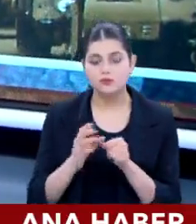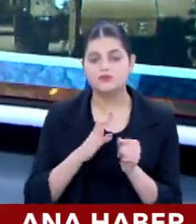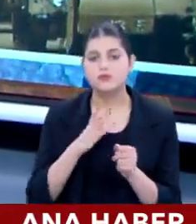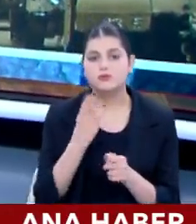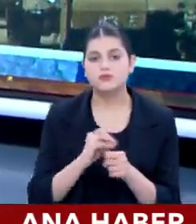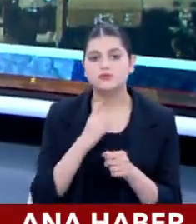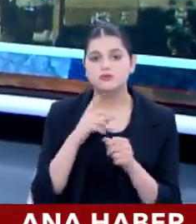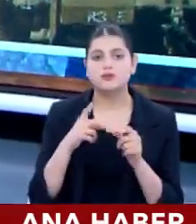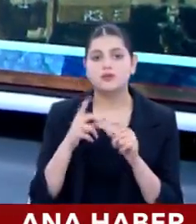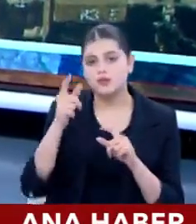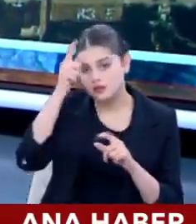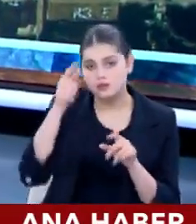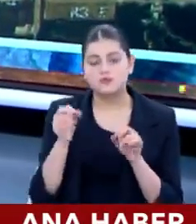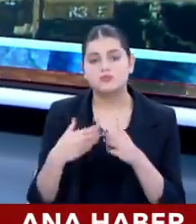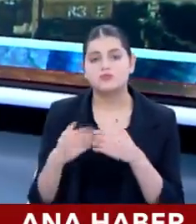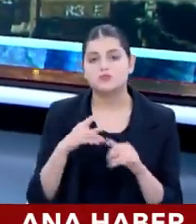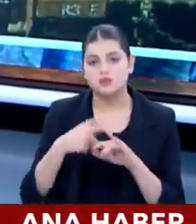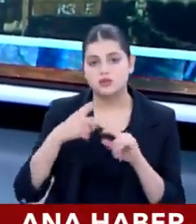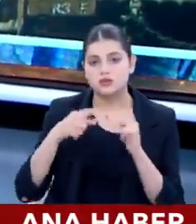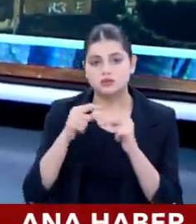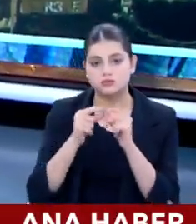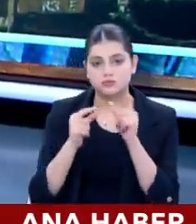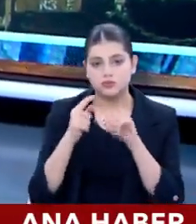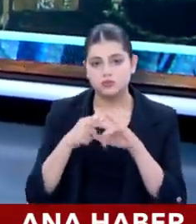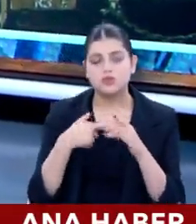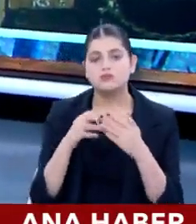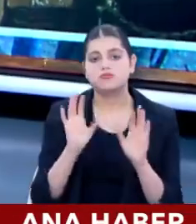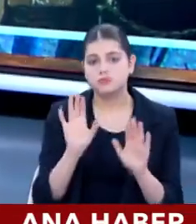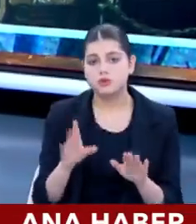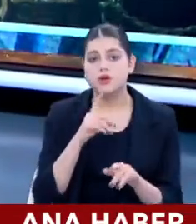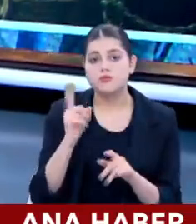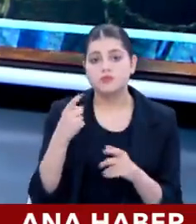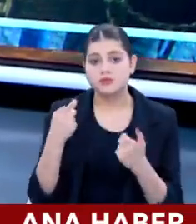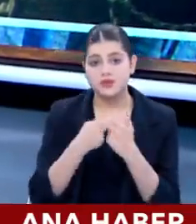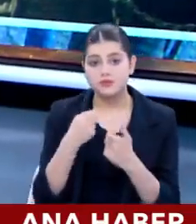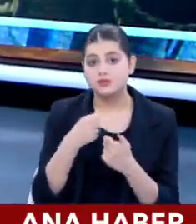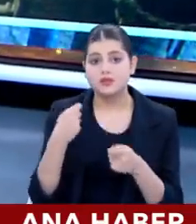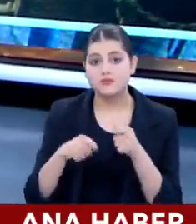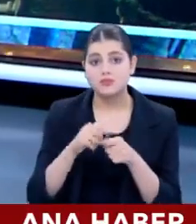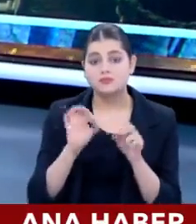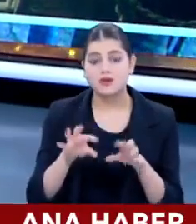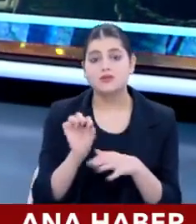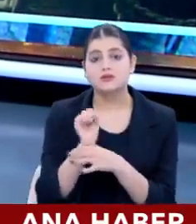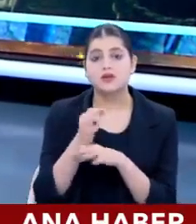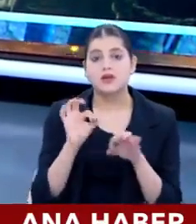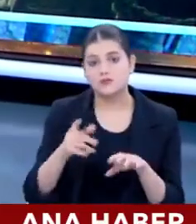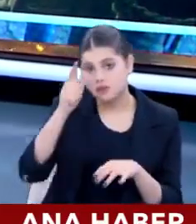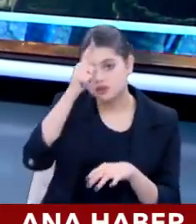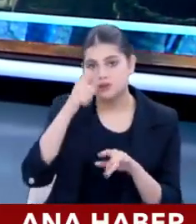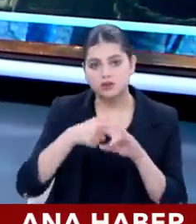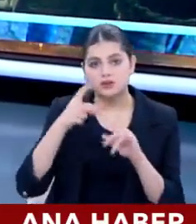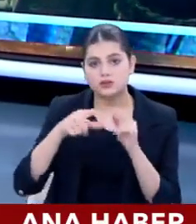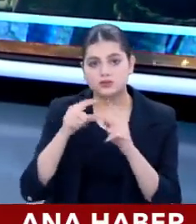İran şu an müdahil değil. Hizbullah tam manasıyla da müdahil değil. Ama eğer oraya bir kara rekağıtı yapılırsa uzmanlara göre İran'da